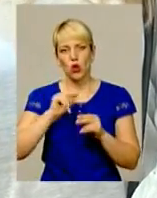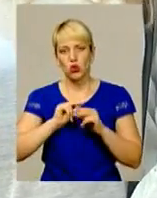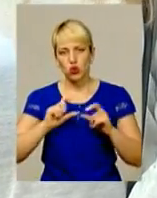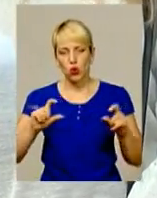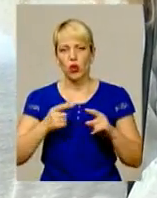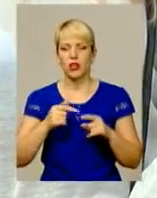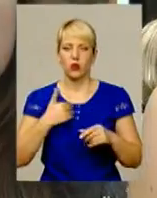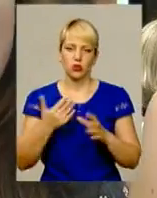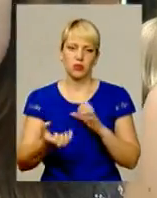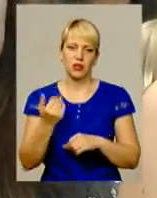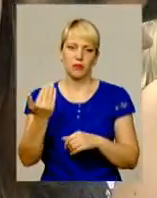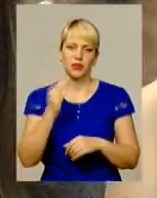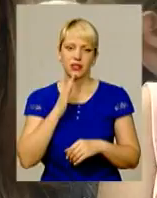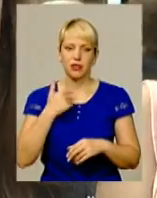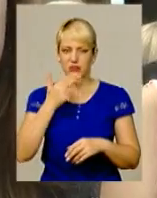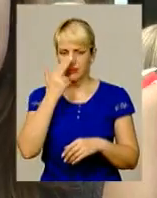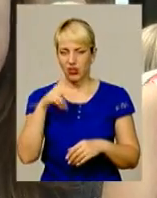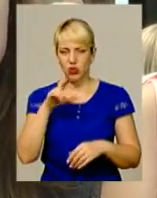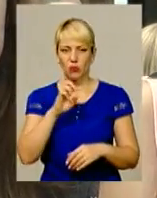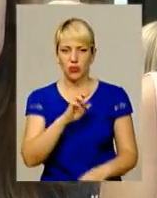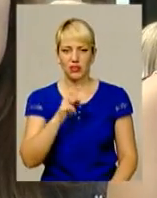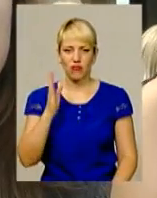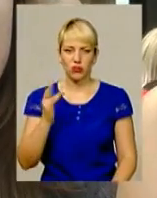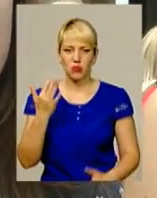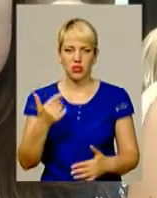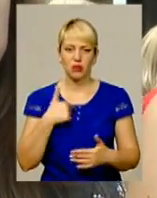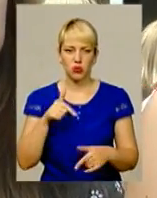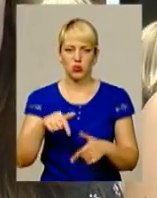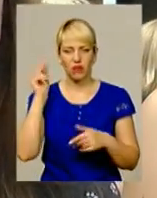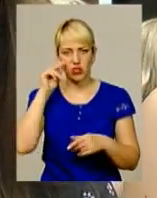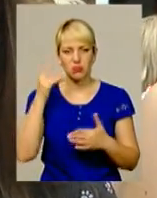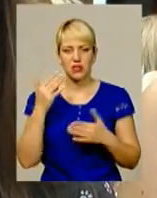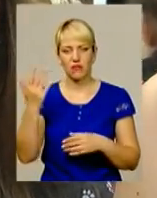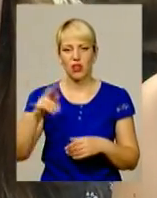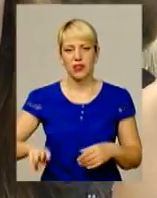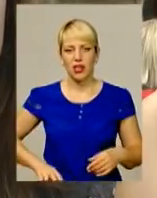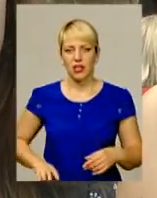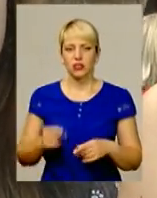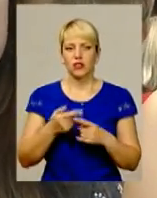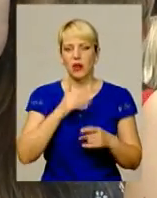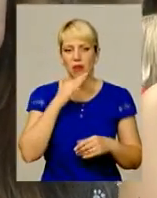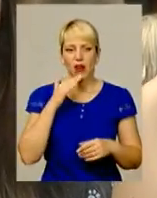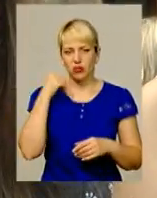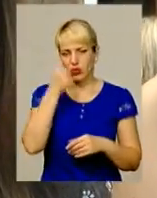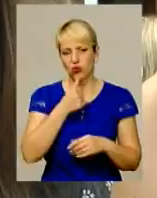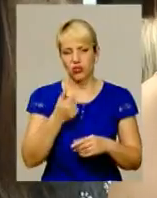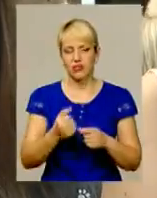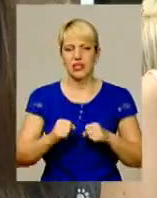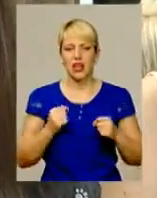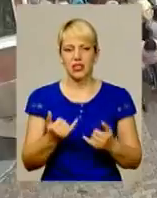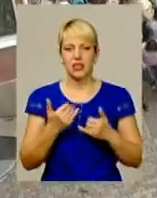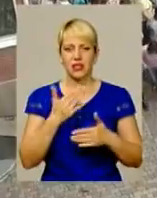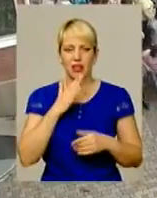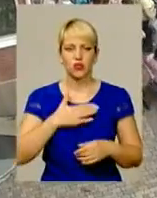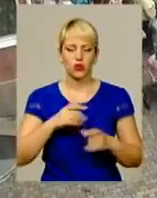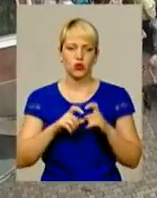і ми хочемо її підтримати сьогодні. Ми вже звикли до Броніслави Володимирівни, скільки ми тут навчаємося, стільки вона наш директор, і вона багато старобить і старається для нашої